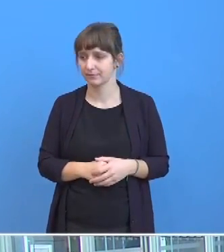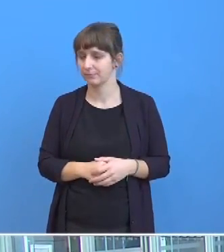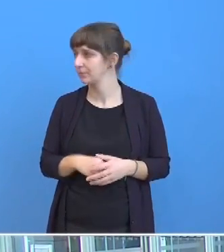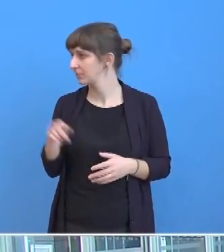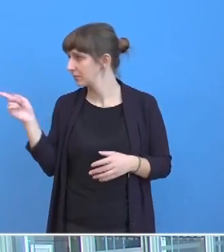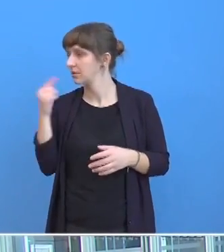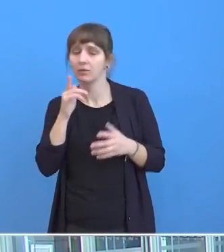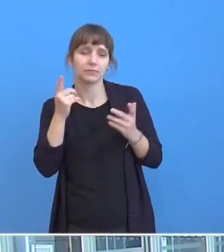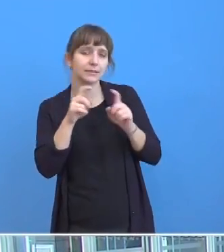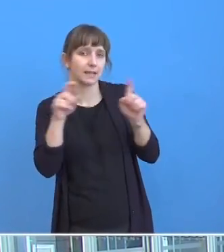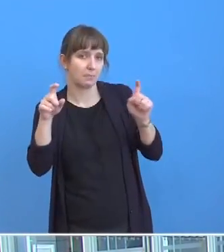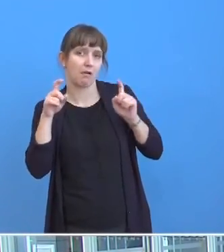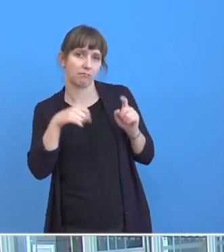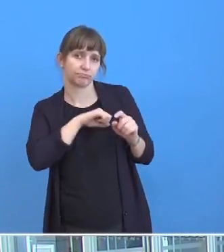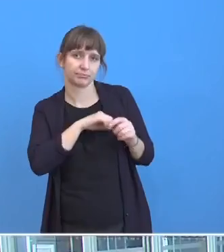Das hilft uns.